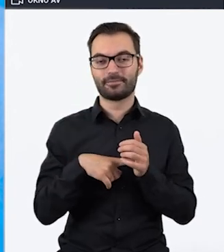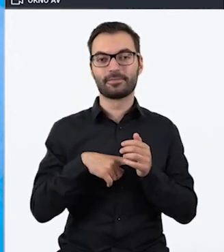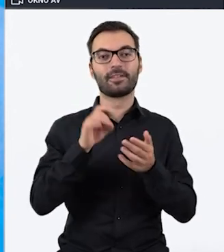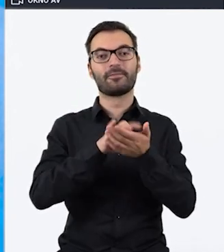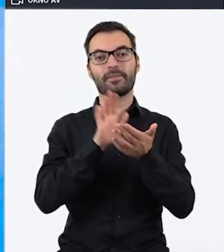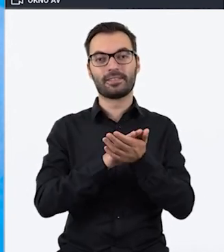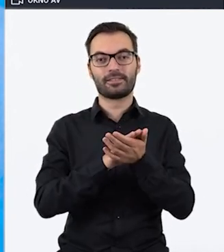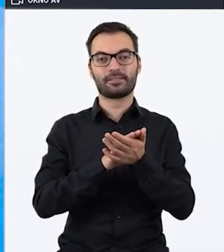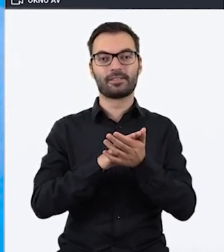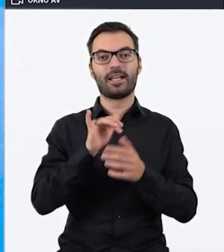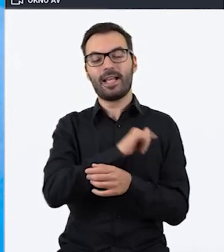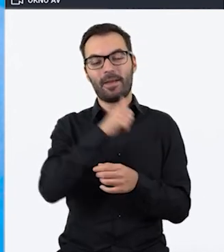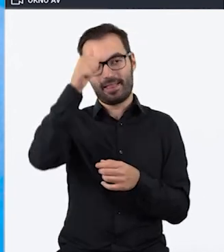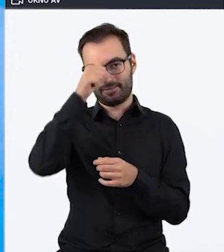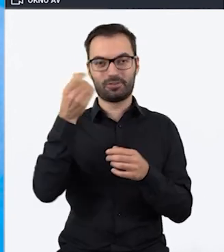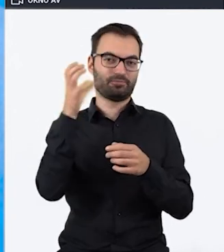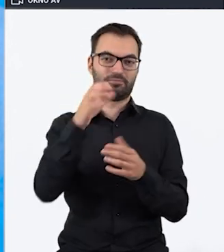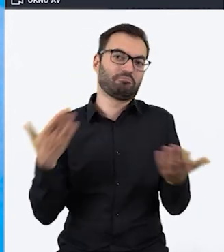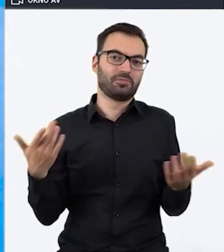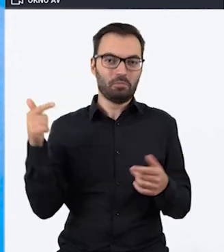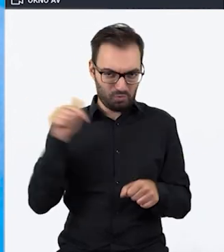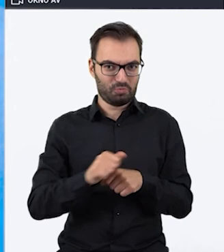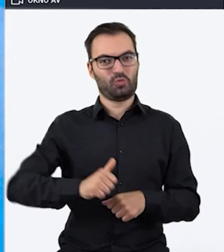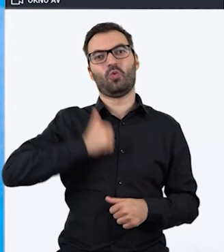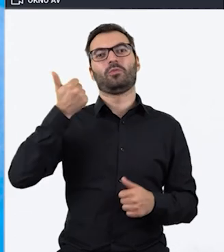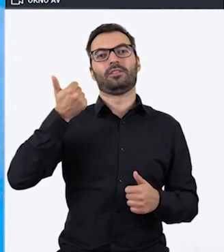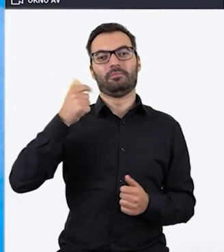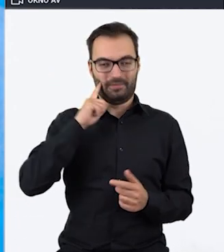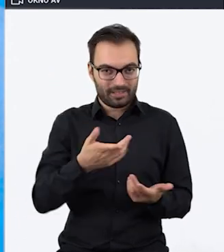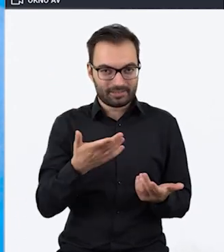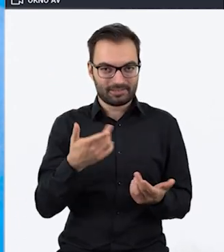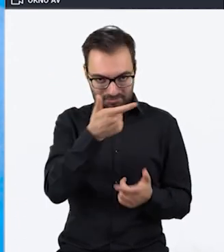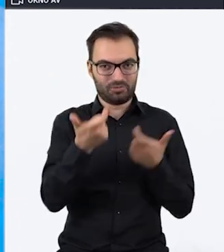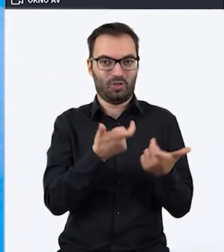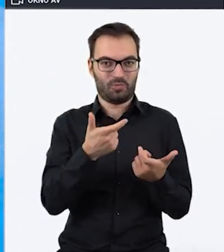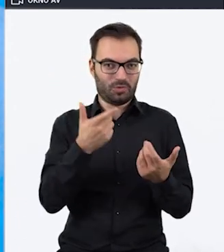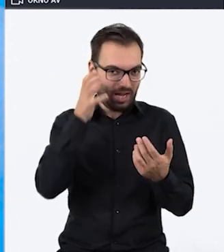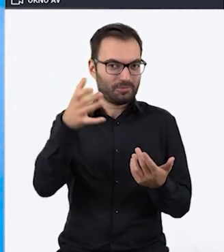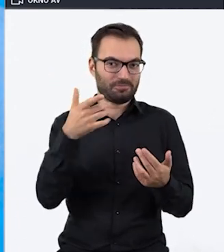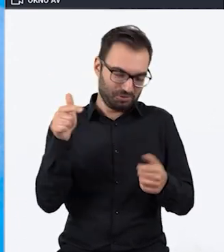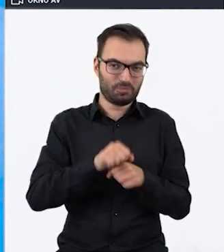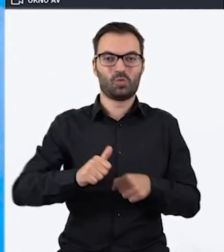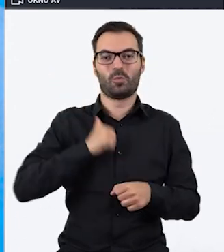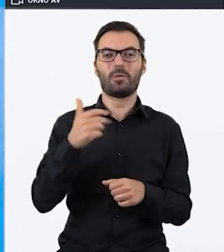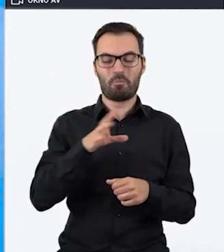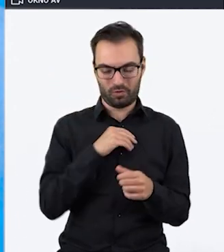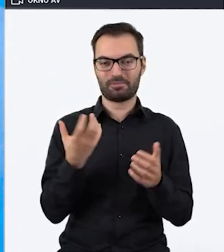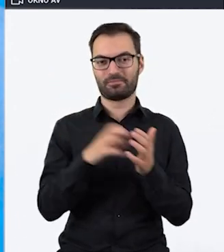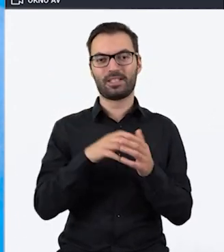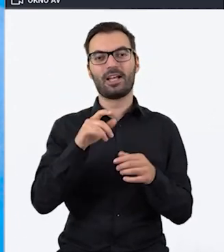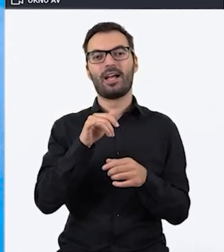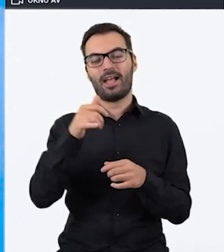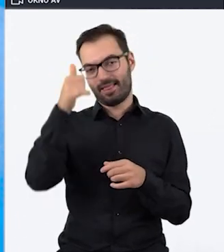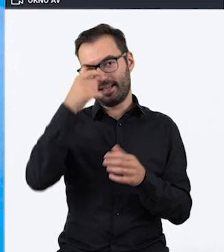wpisać swoje imię i nazwisko, no bo trzeba być dumnym z tego, co się stworzyło, więc można podać tak, jak najbardziej